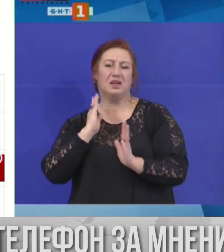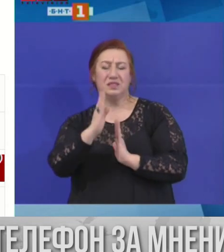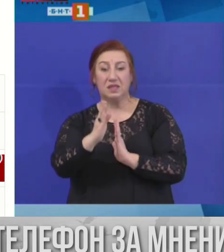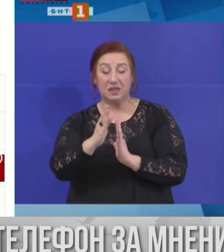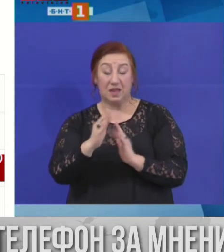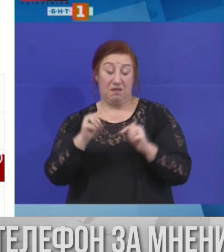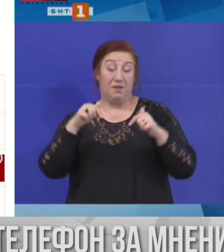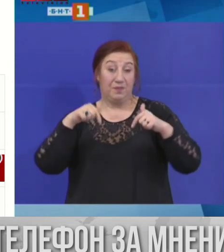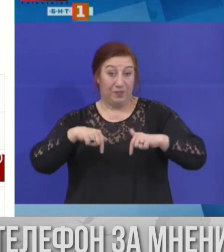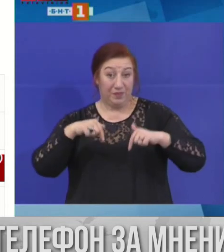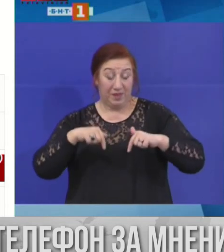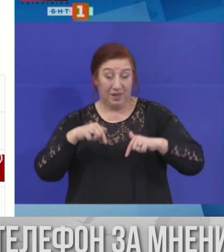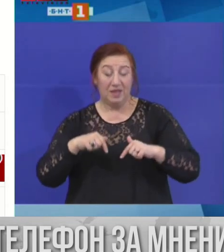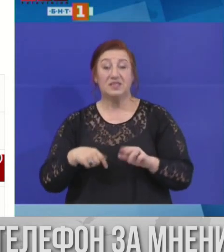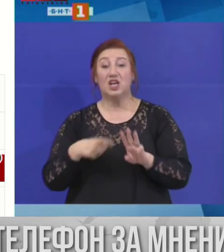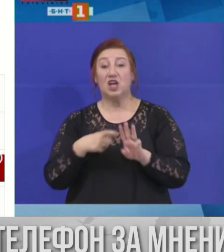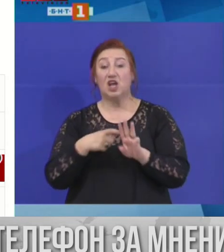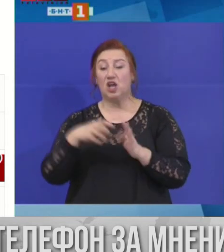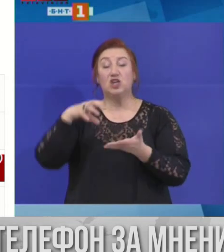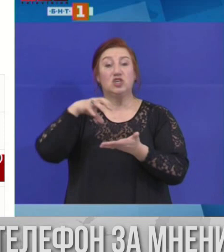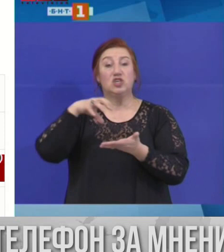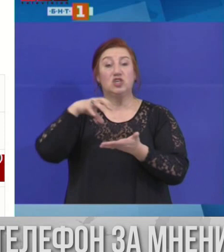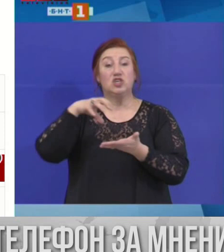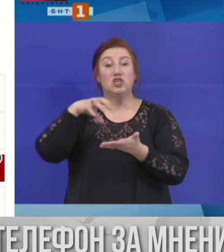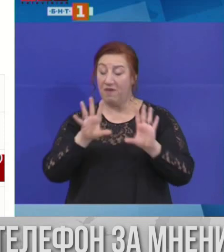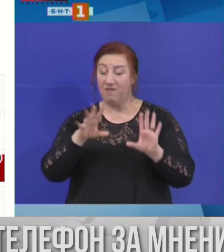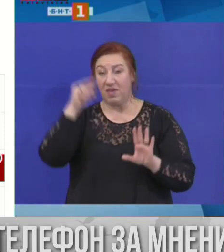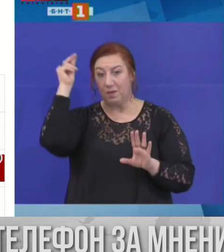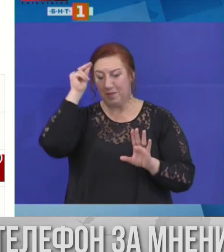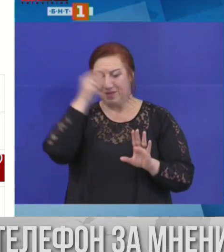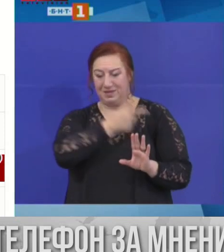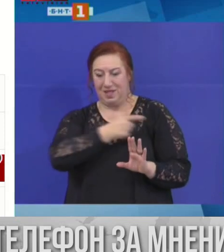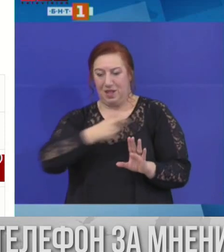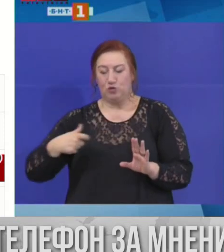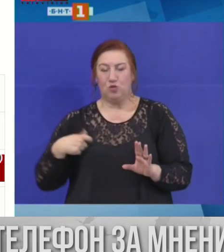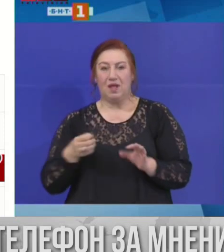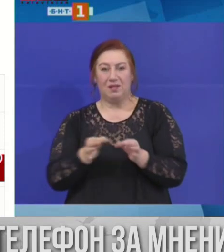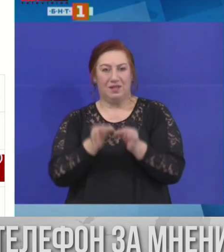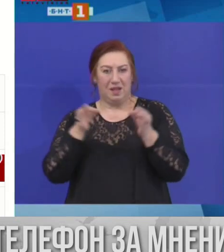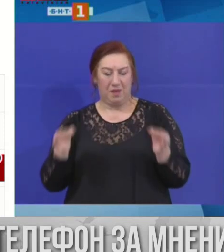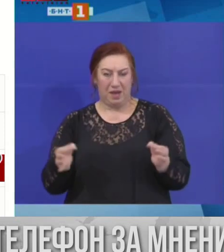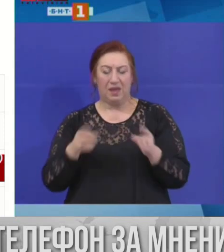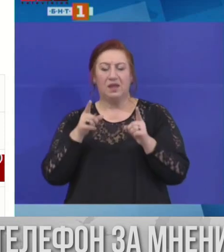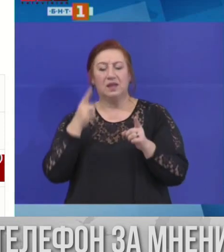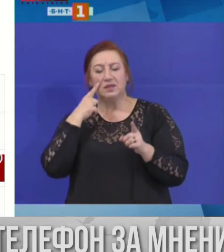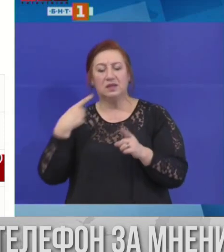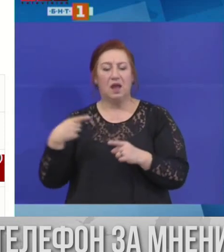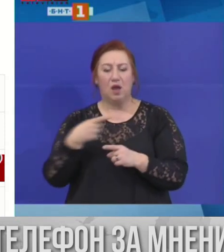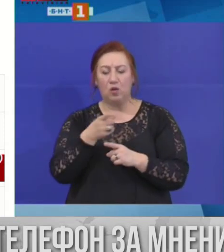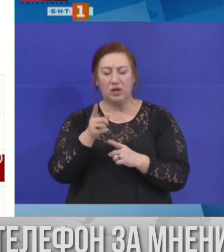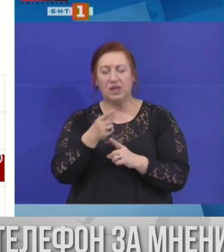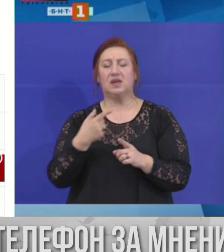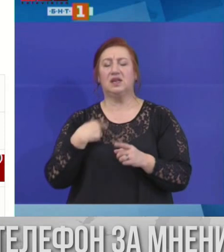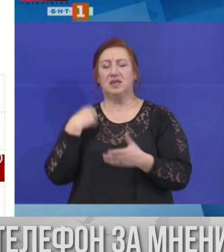Днес, сутринта, щаба обяви националните мерки. Те са обективирани в заповедта на министра